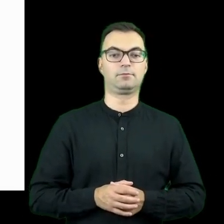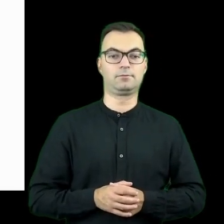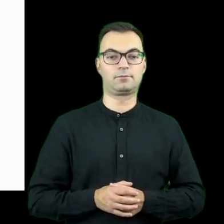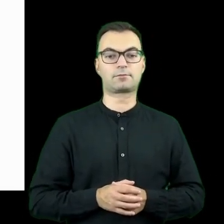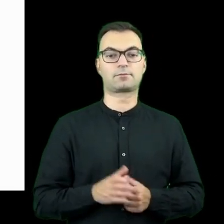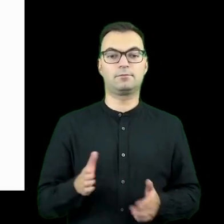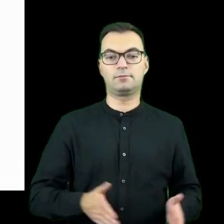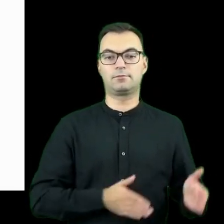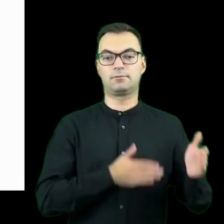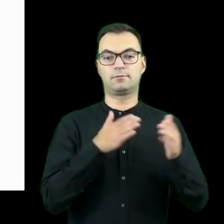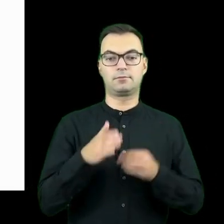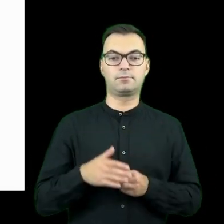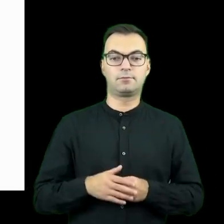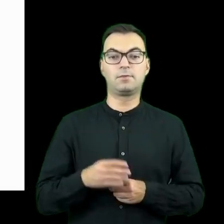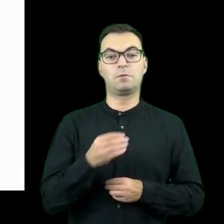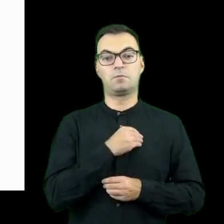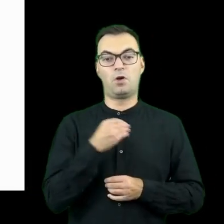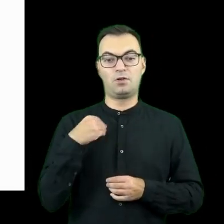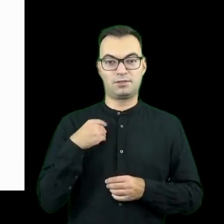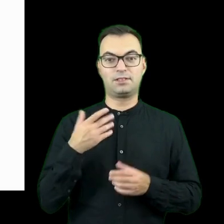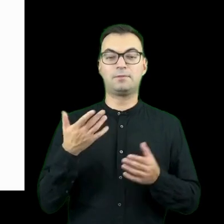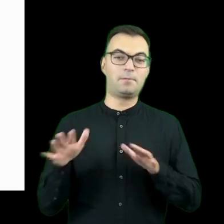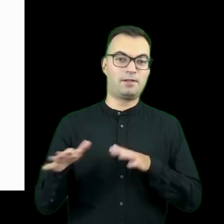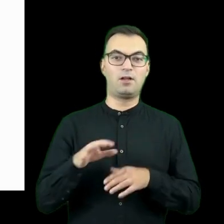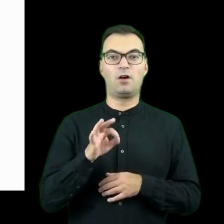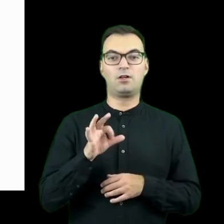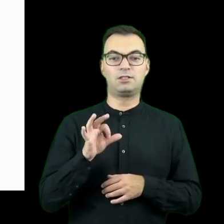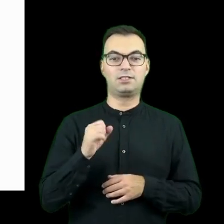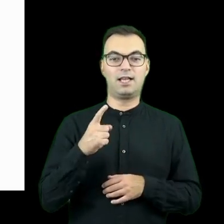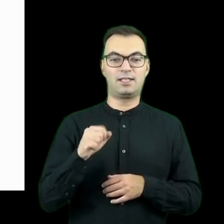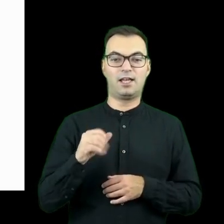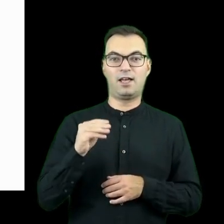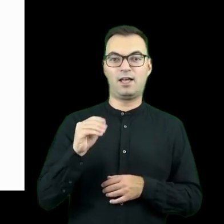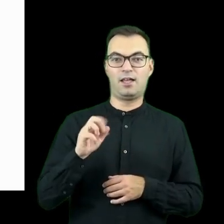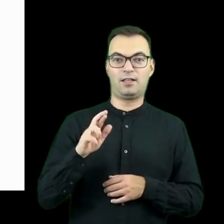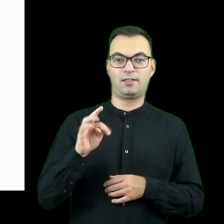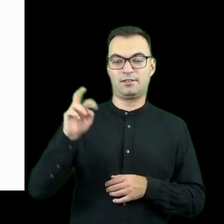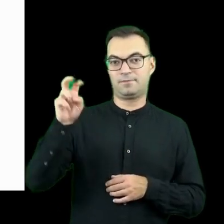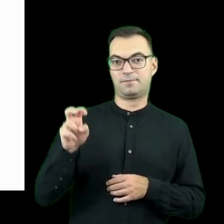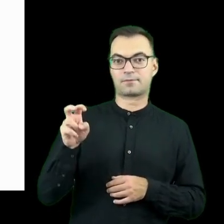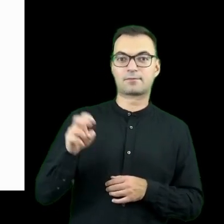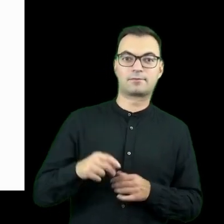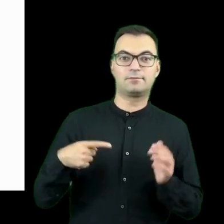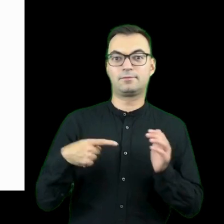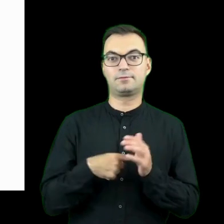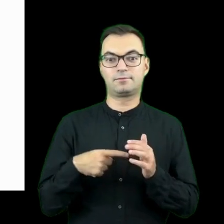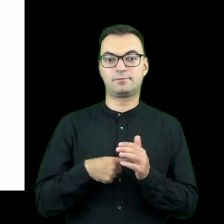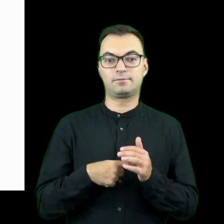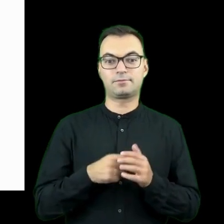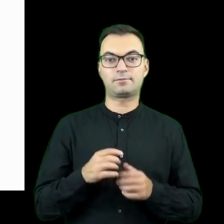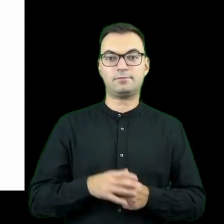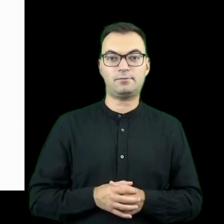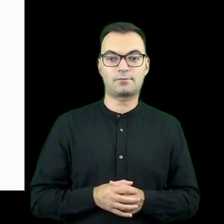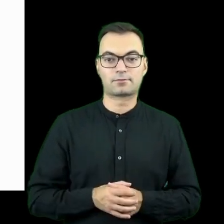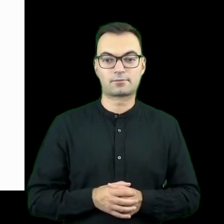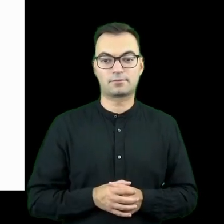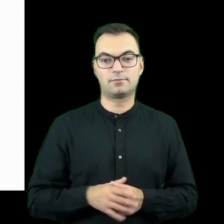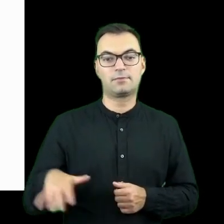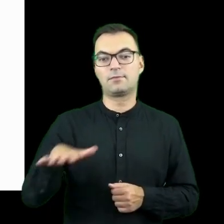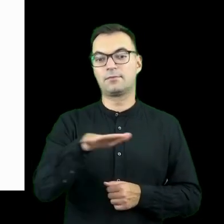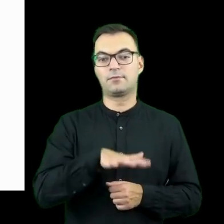Dobra. Kolejny przykład, pierwszym razem polski lokalny osada Erw. To jest osada, która jest osada właściwie